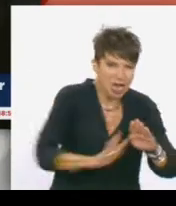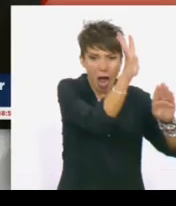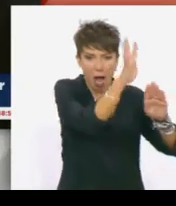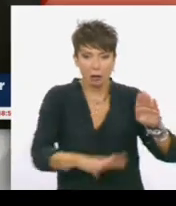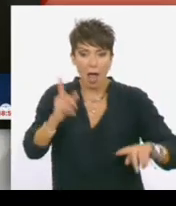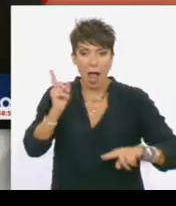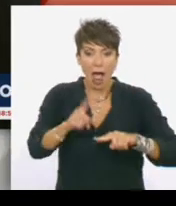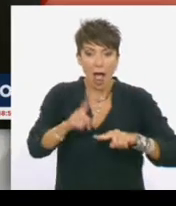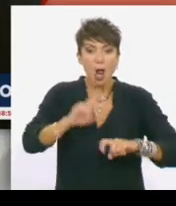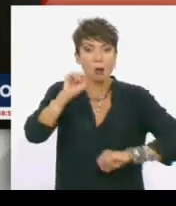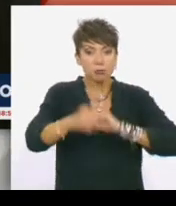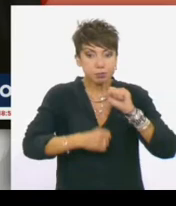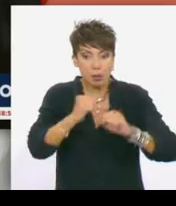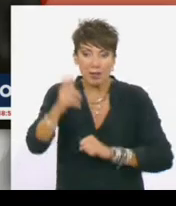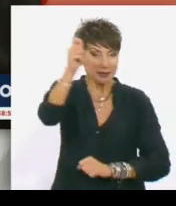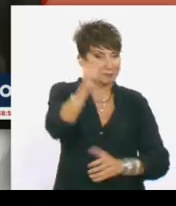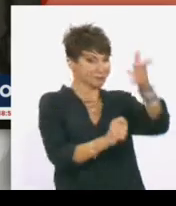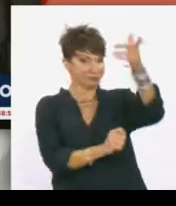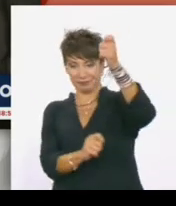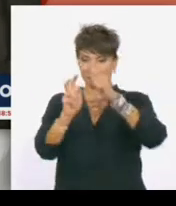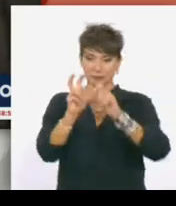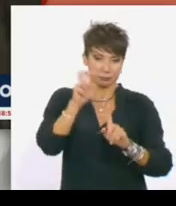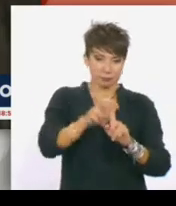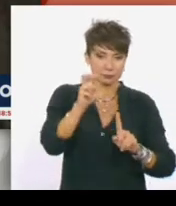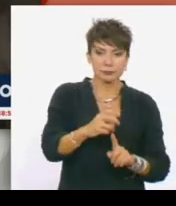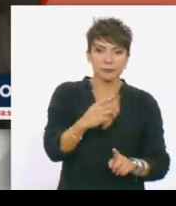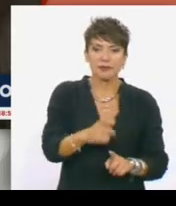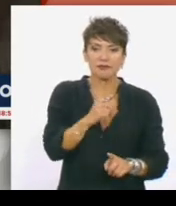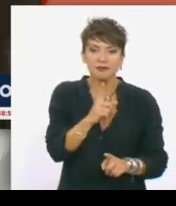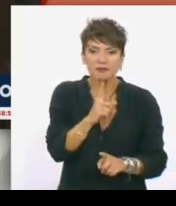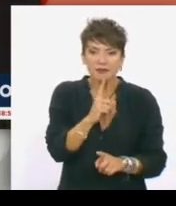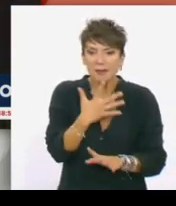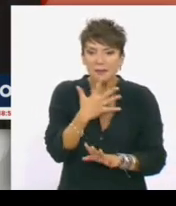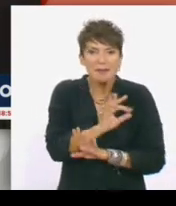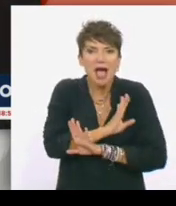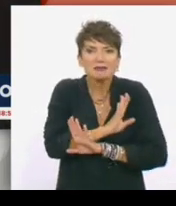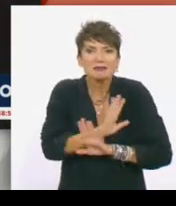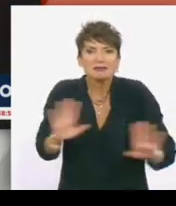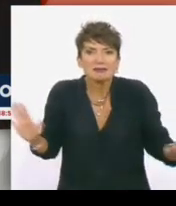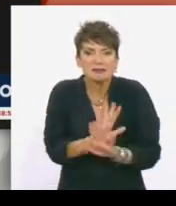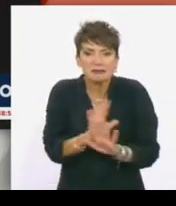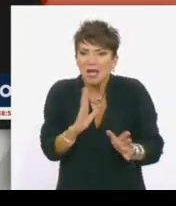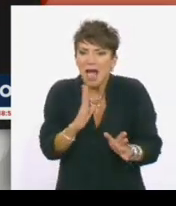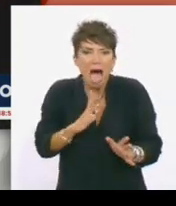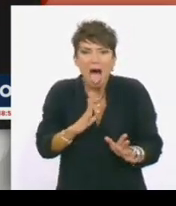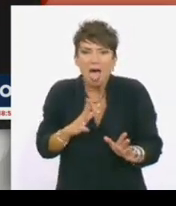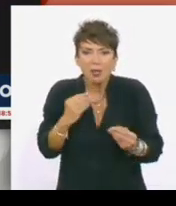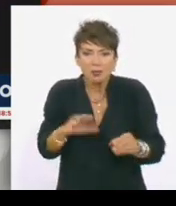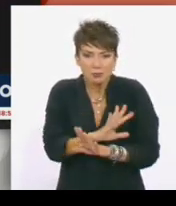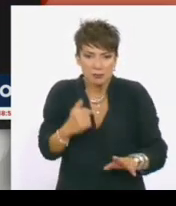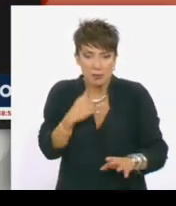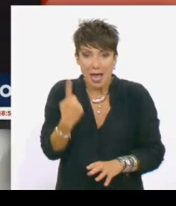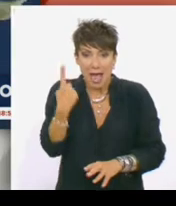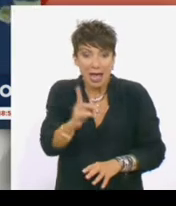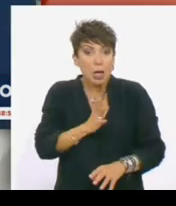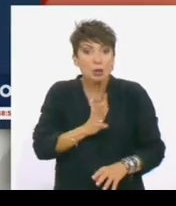αυτούς που για την Άγκυρα μοιάζει να είναι αναλώσιμοι. Σαν να ήταν αόρατοι 100